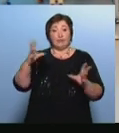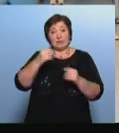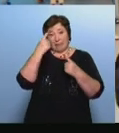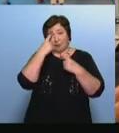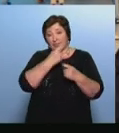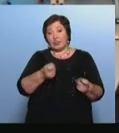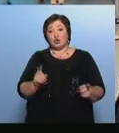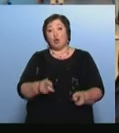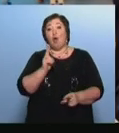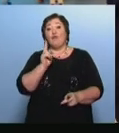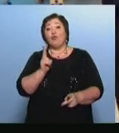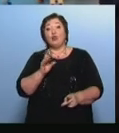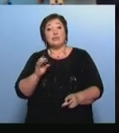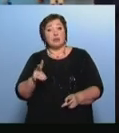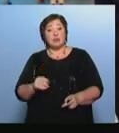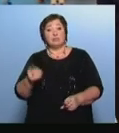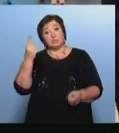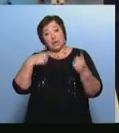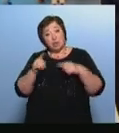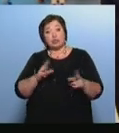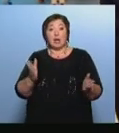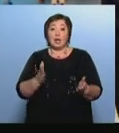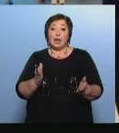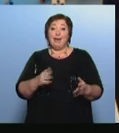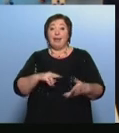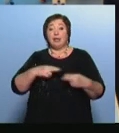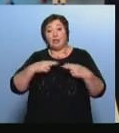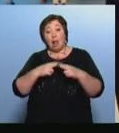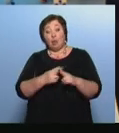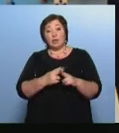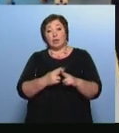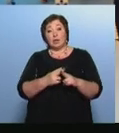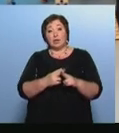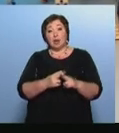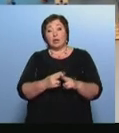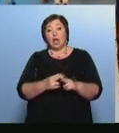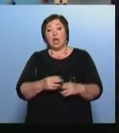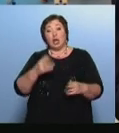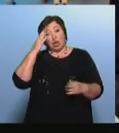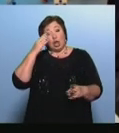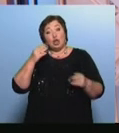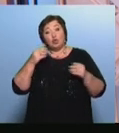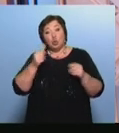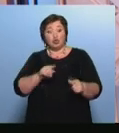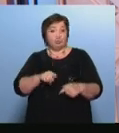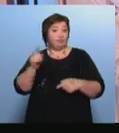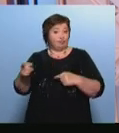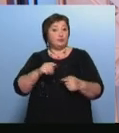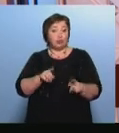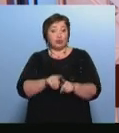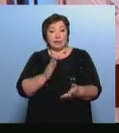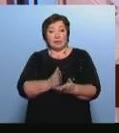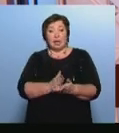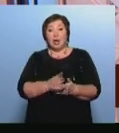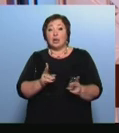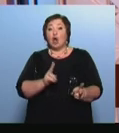О том, что концерн создается, какие технологии, как это, в принципе, доступ ребят туда тоже есть Сейчас достижения ученых